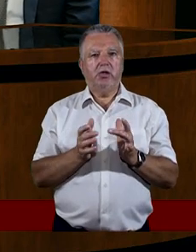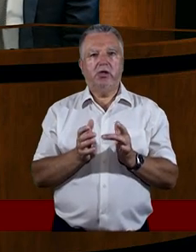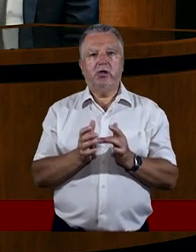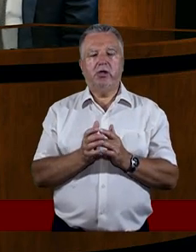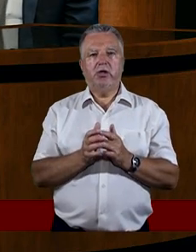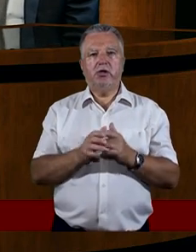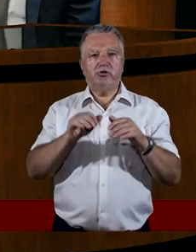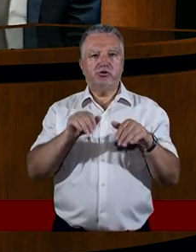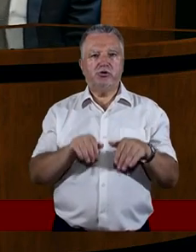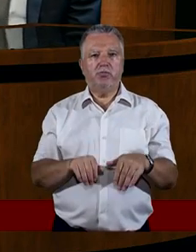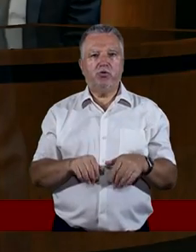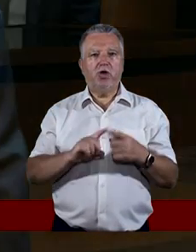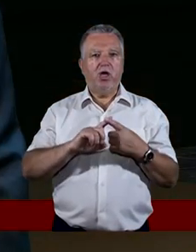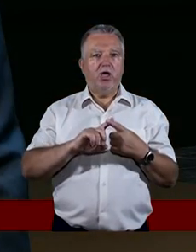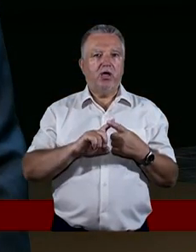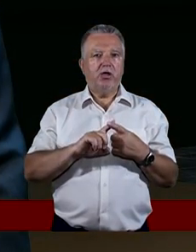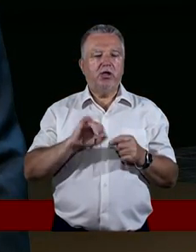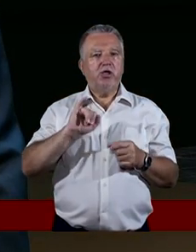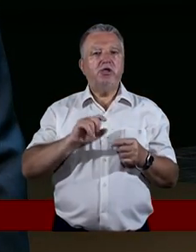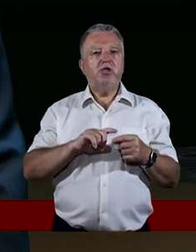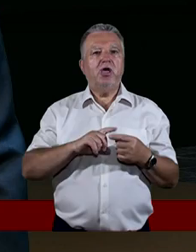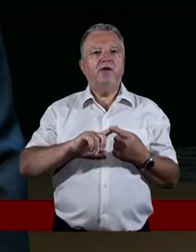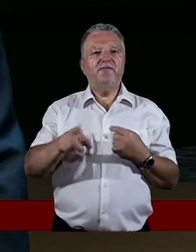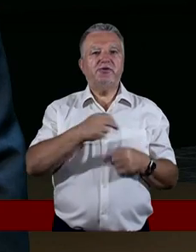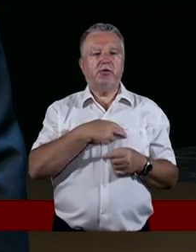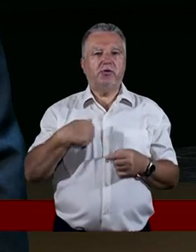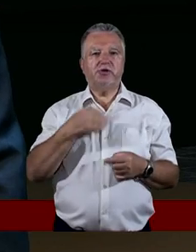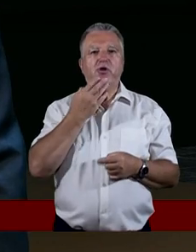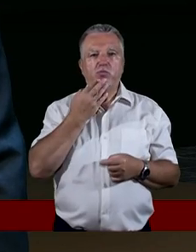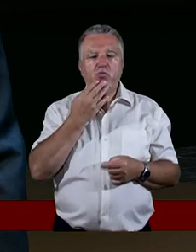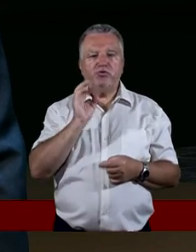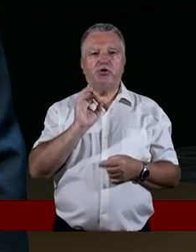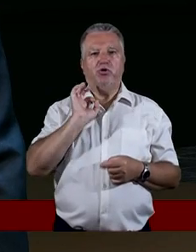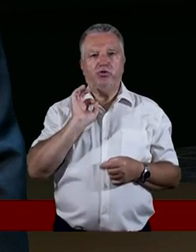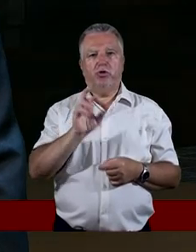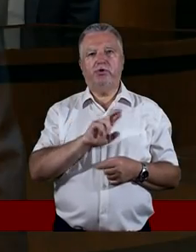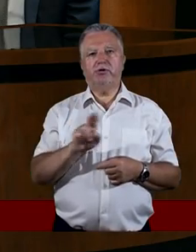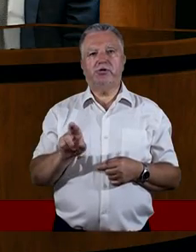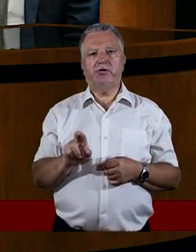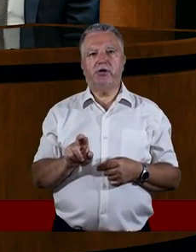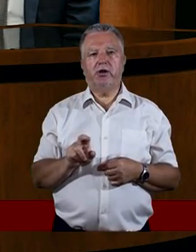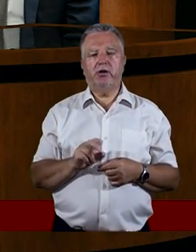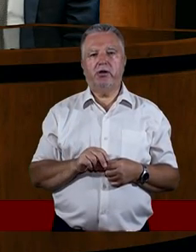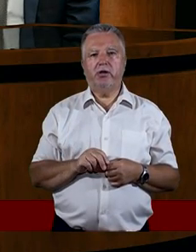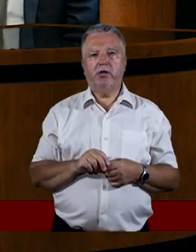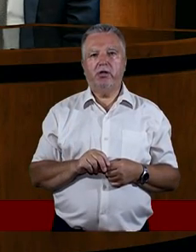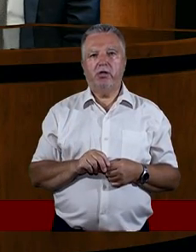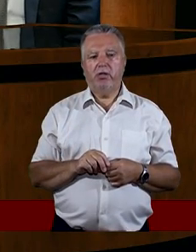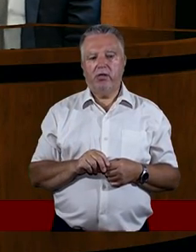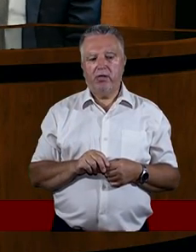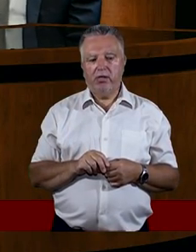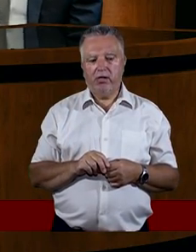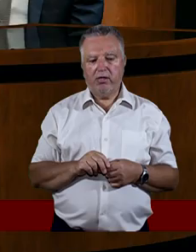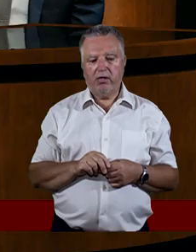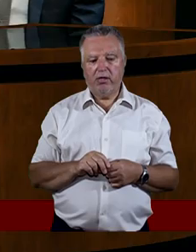i Bóg wysyła nas. Mówcie o dobrych rzeczach. Ale ja jeszcze to tam ostatnio,